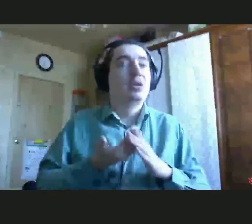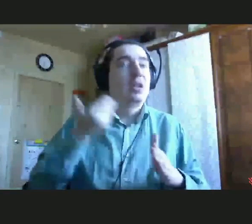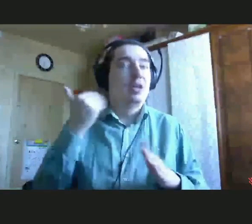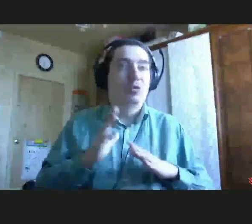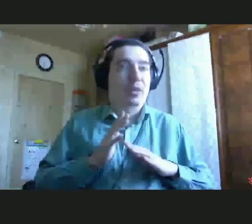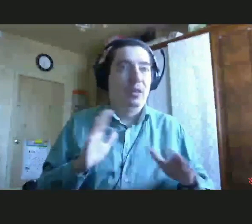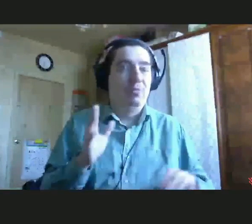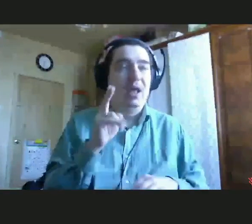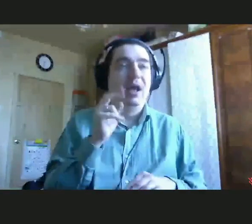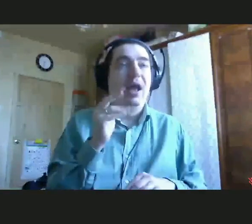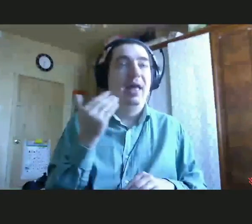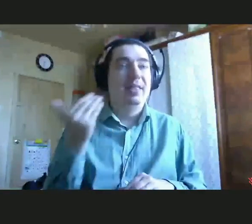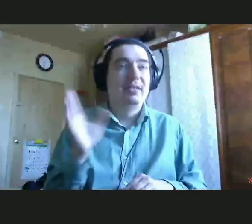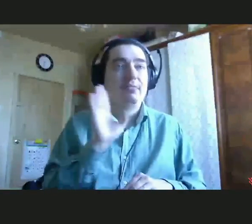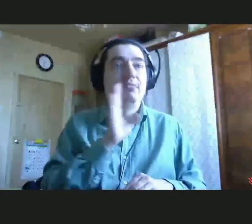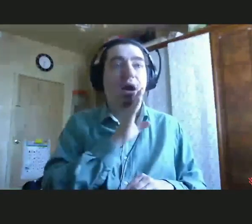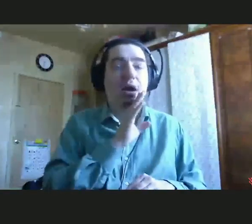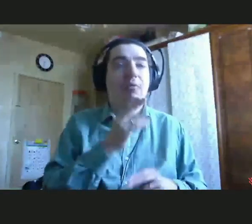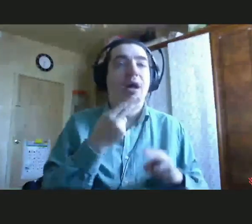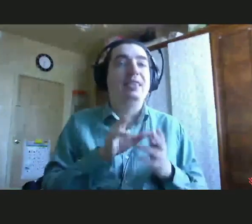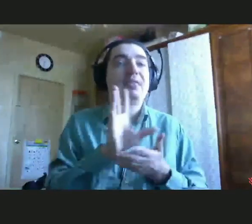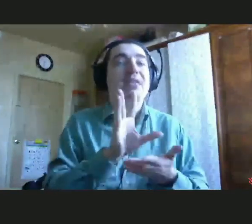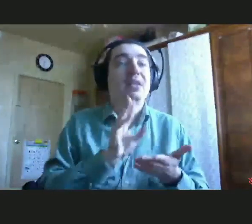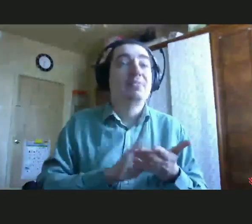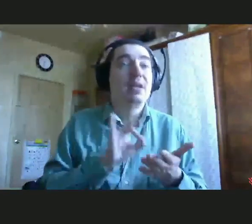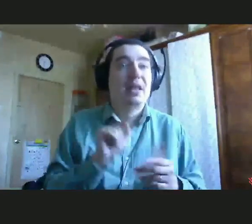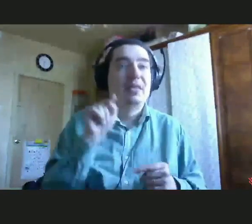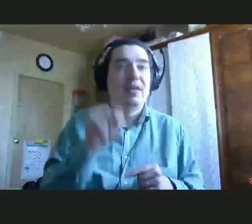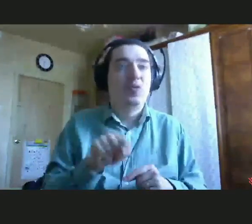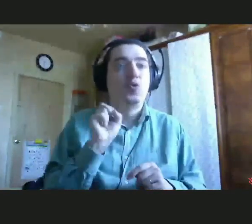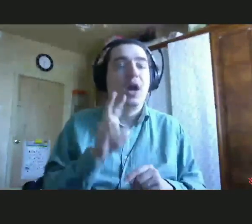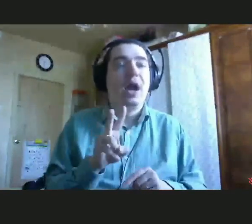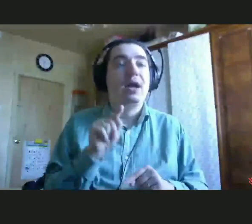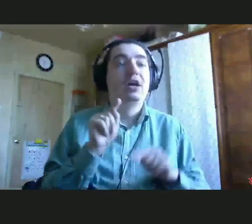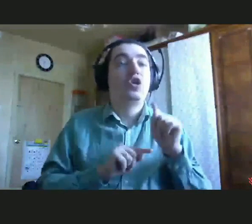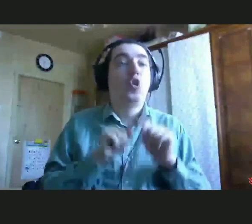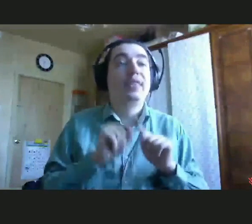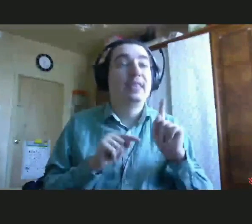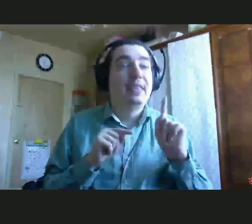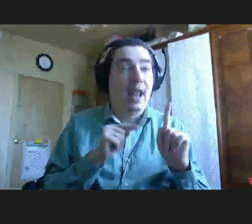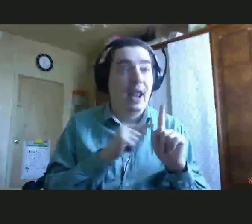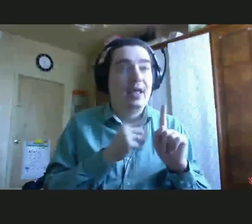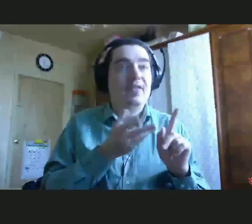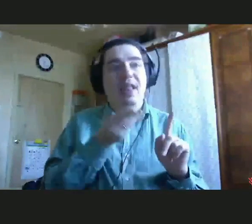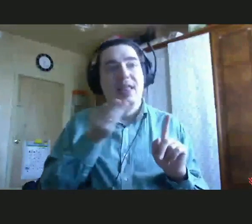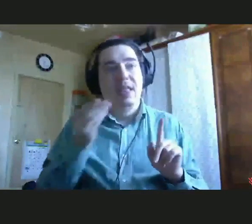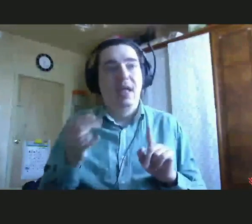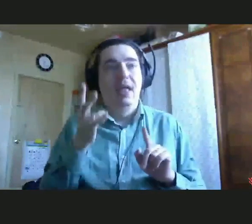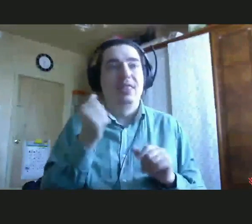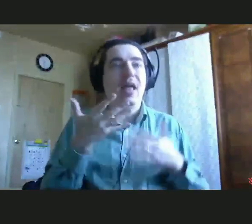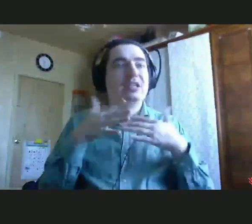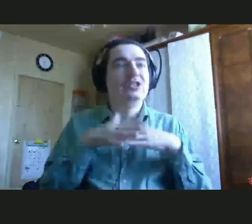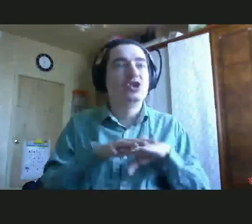мама – это пример того, как родители непосредственно влияют на социализацию своего ребенка. Мы сейчас включим